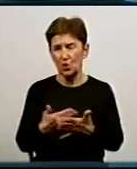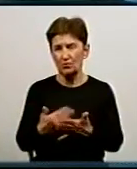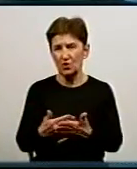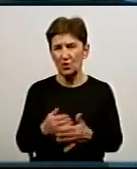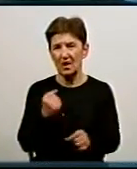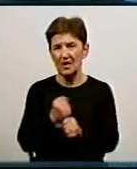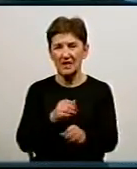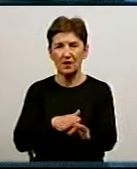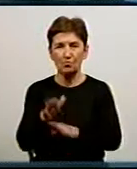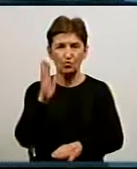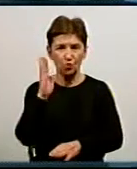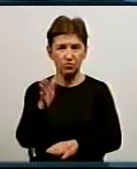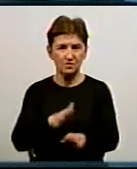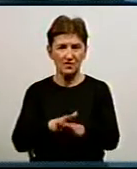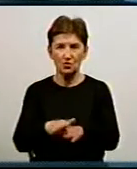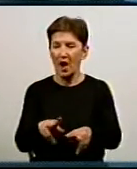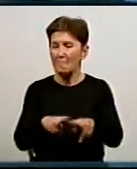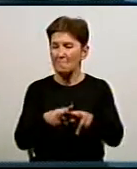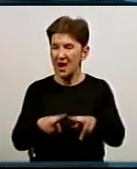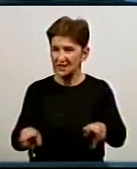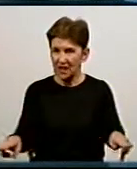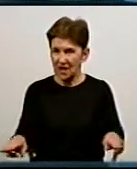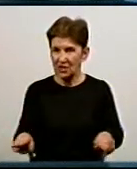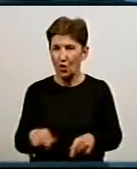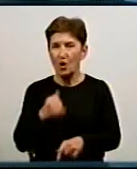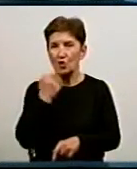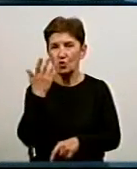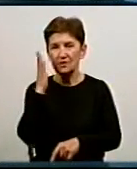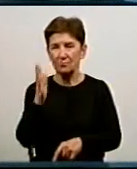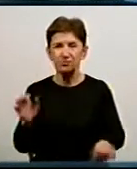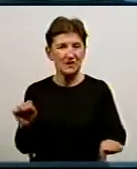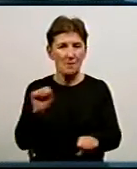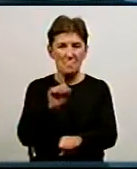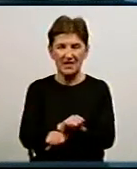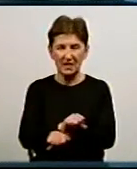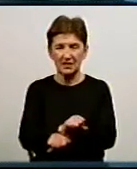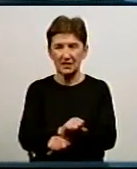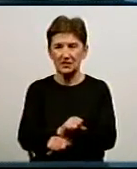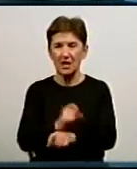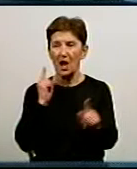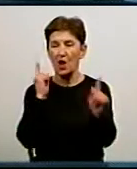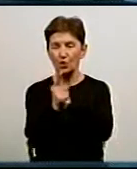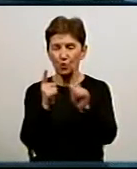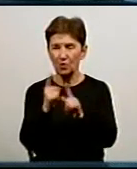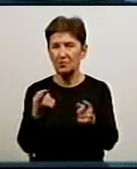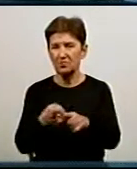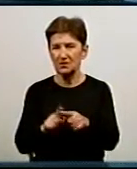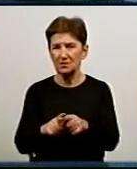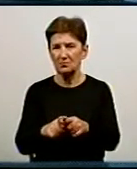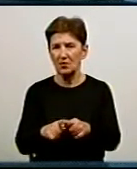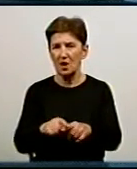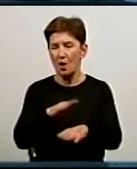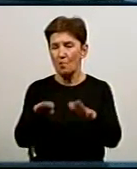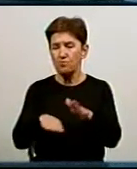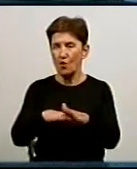Роботи будуть виконуватись паралельно під час того, коли буде перекритий рух, тому що для виконання тих робіт необхідно буде перекрити рух під